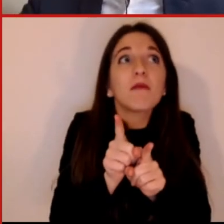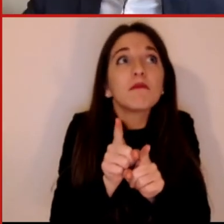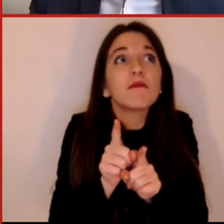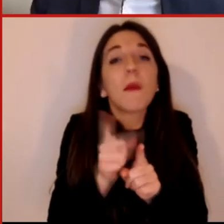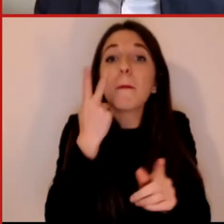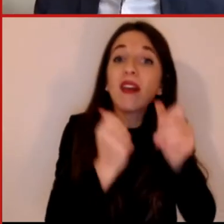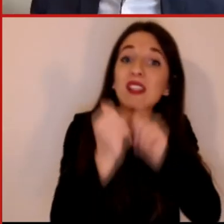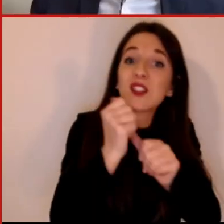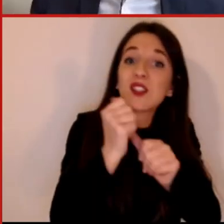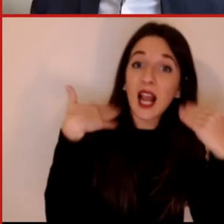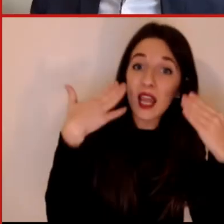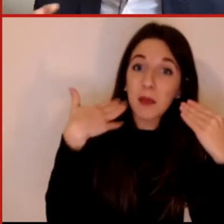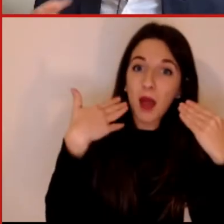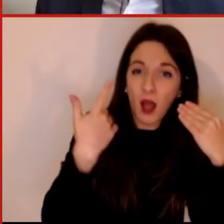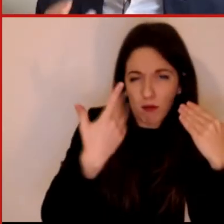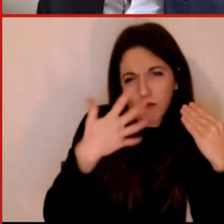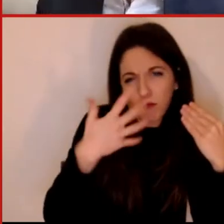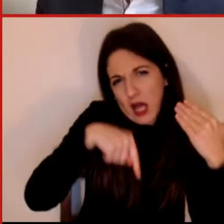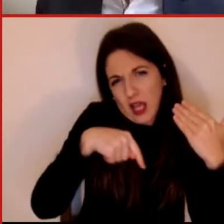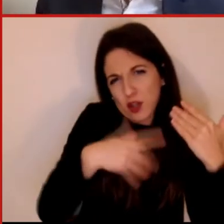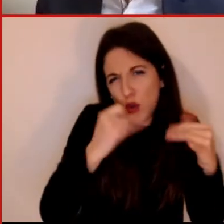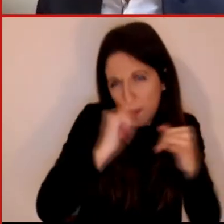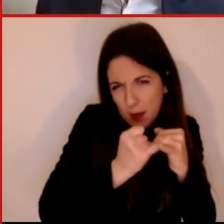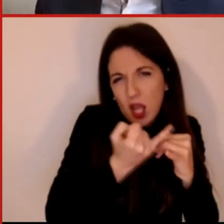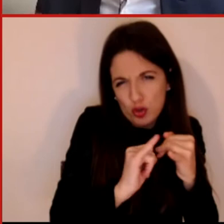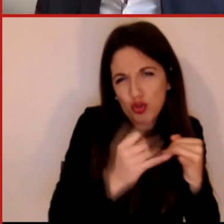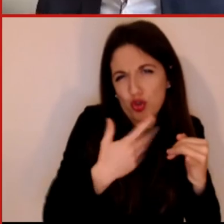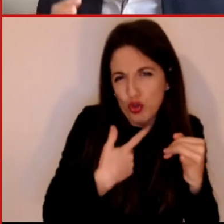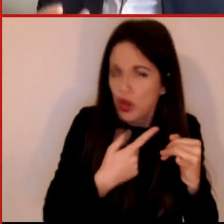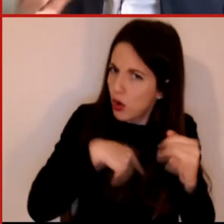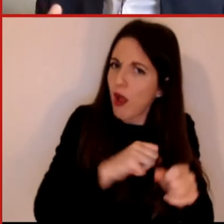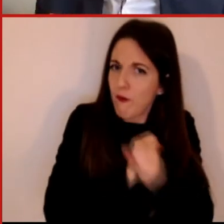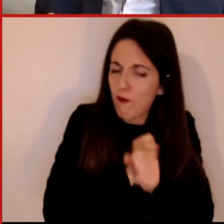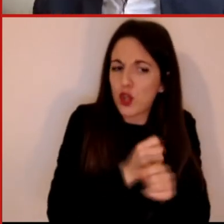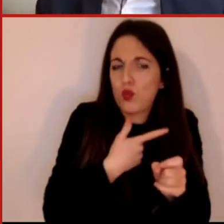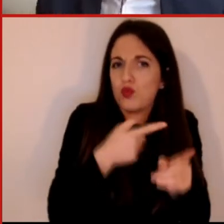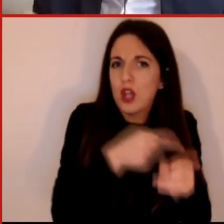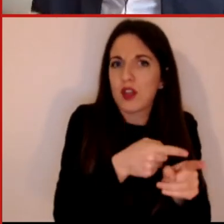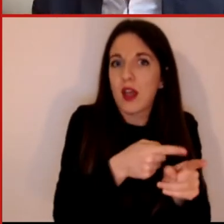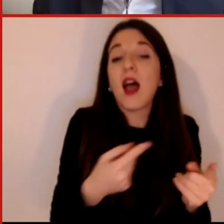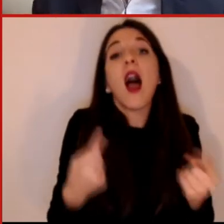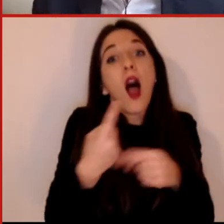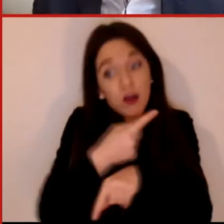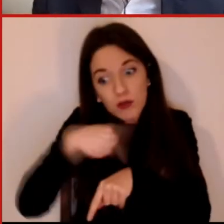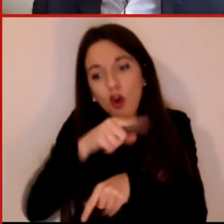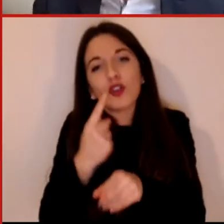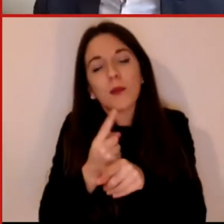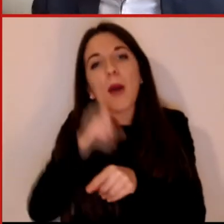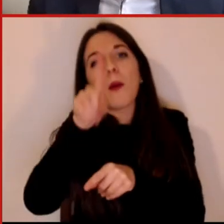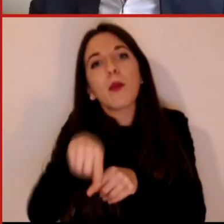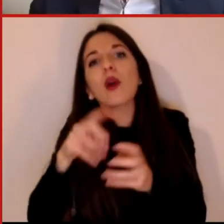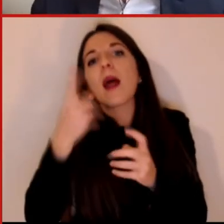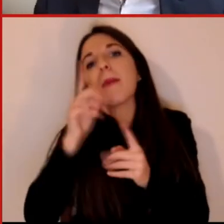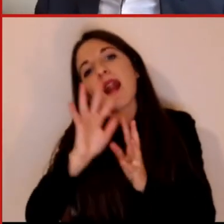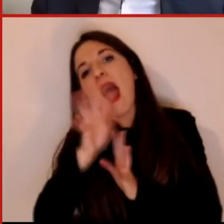aggreghiamo per avere dei modelli probabilistici e questo è un concetto molto importante. Ricordatevi che tutto quello che vedete, tutto quello che viene generato dai dati